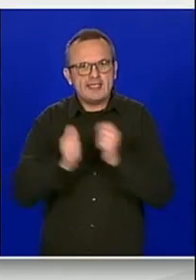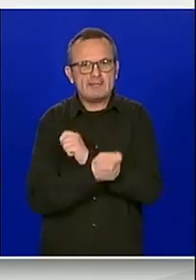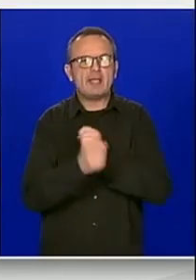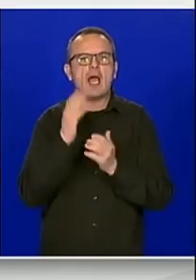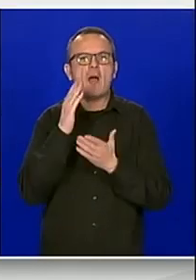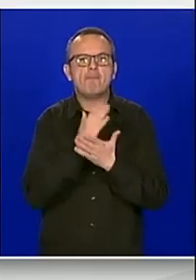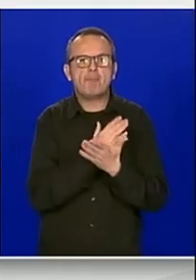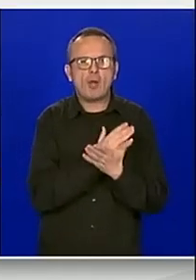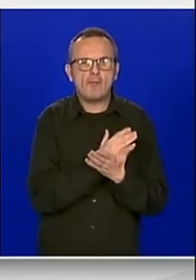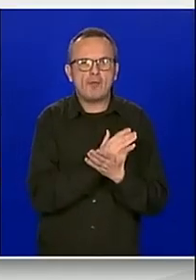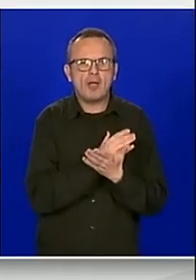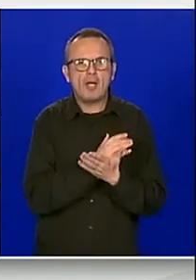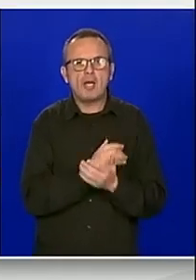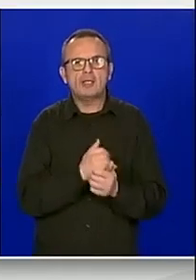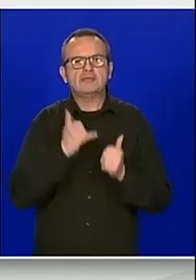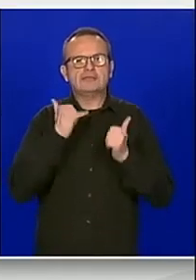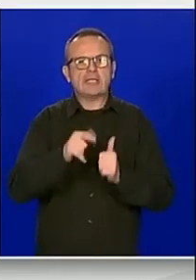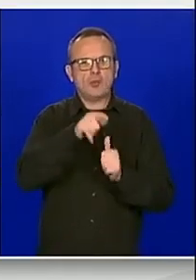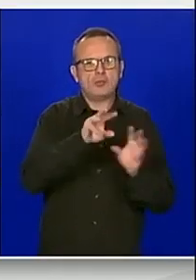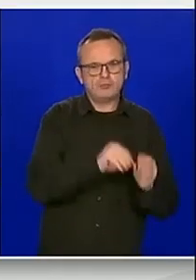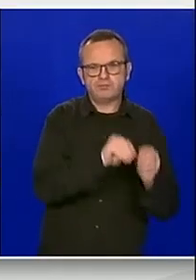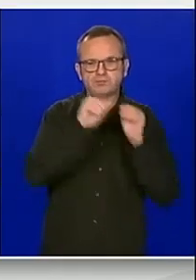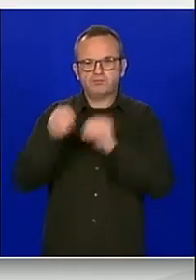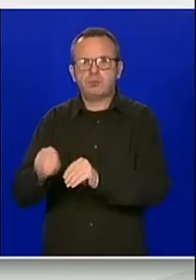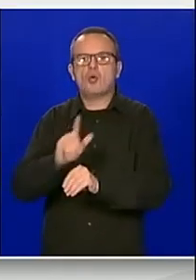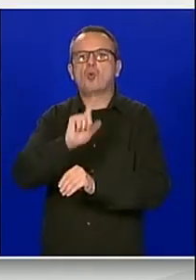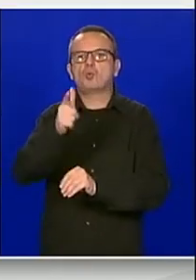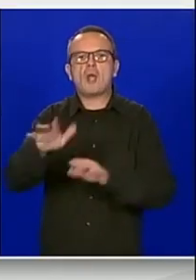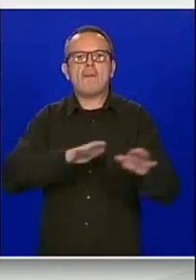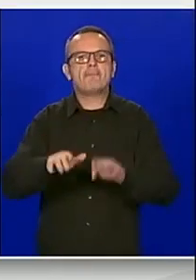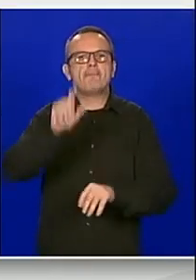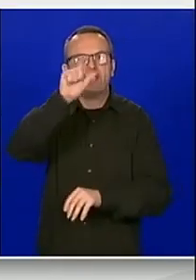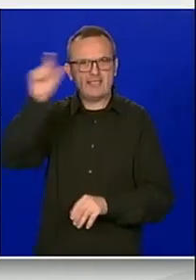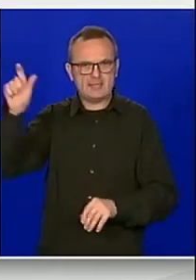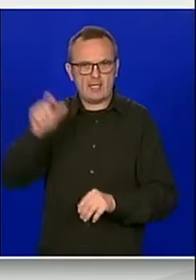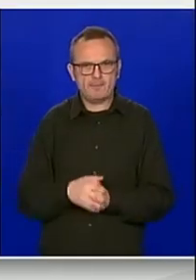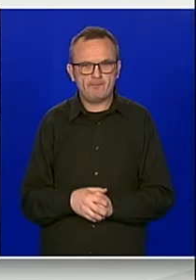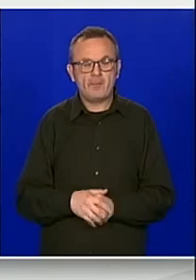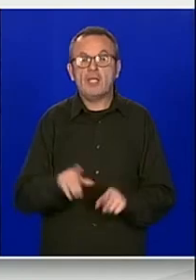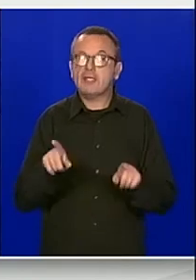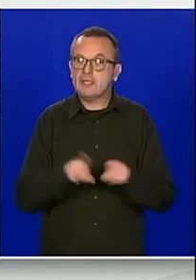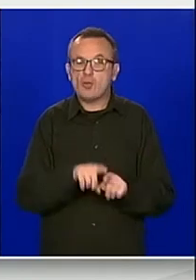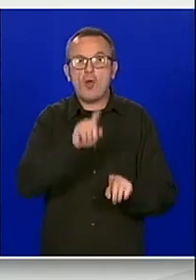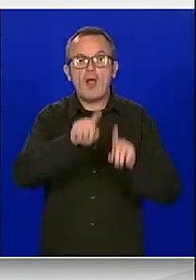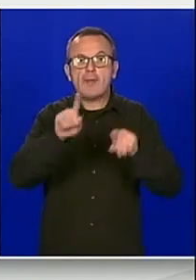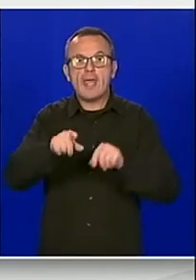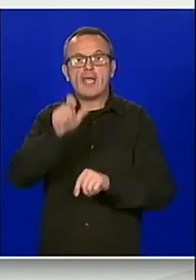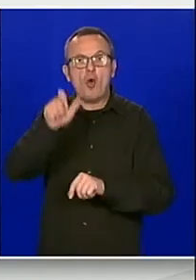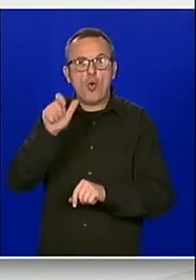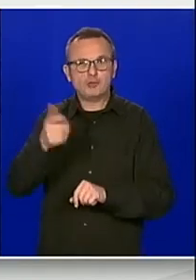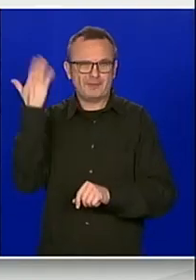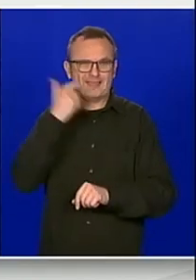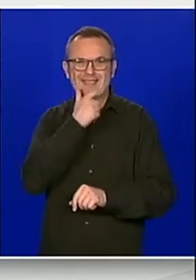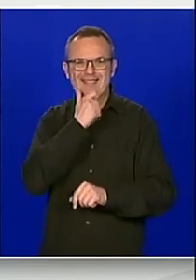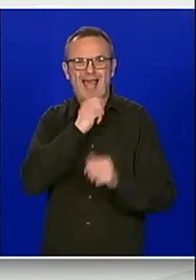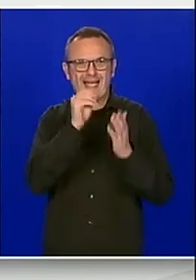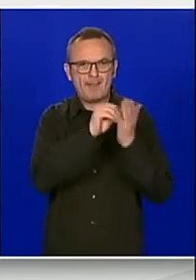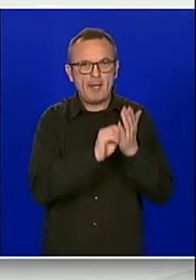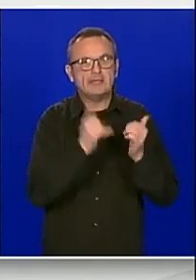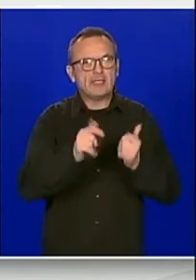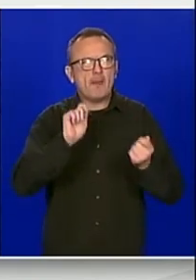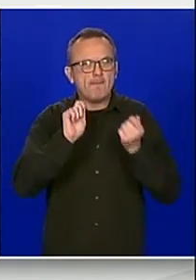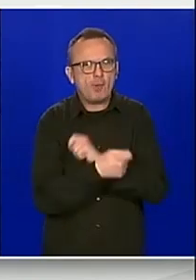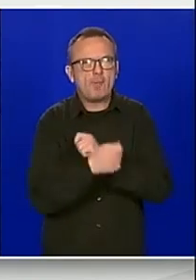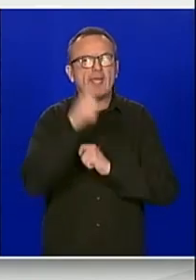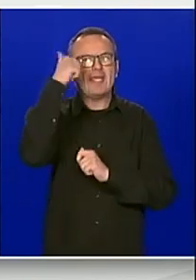ustrojstvene jedinice nadležnih ministarstava. Nadalje, pojedine pravne osobe s predmetnog popisa promijenila su svoje nazive,